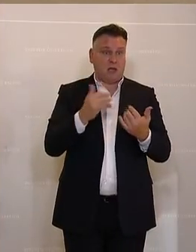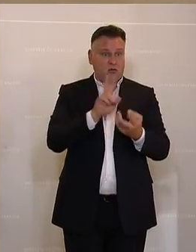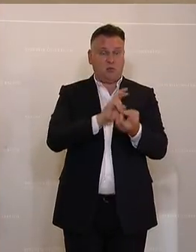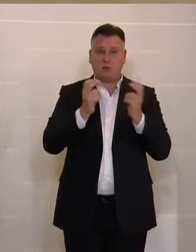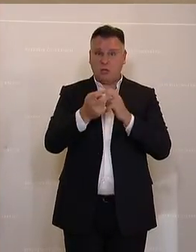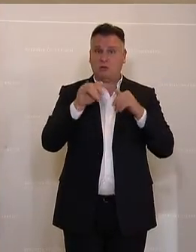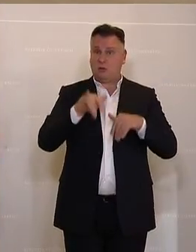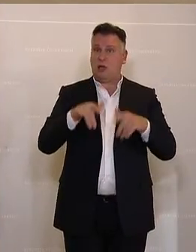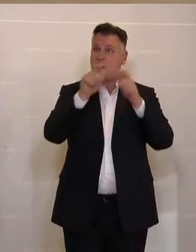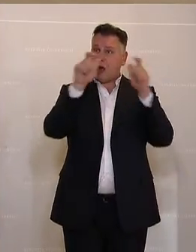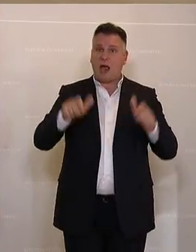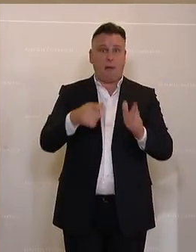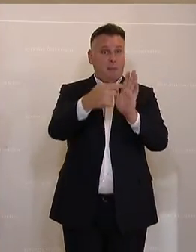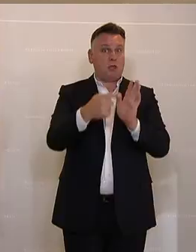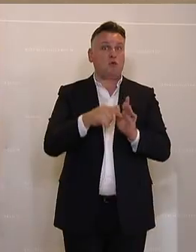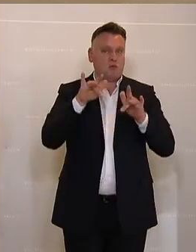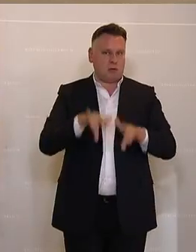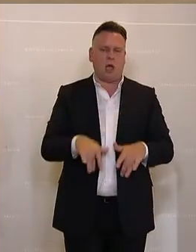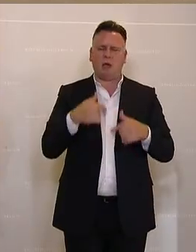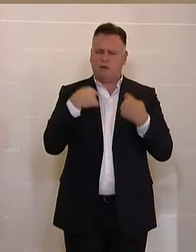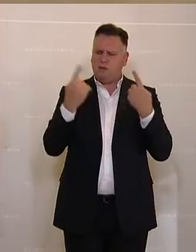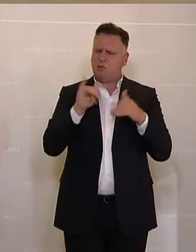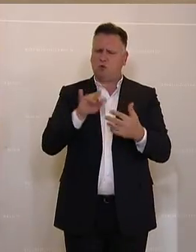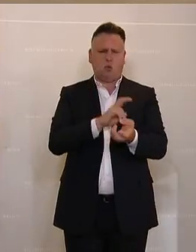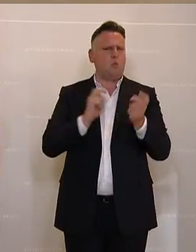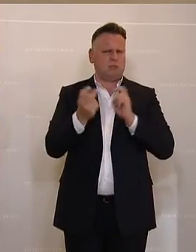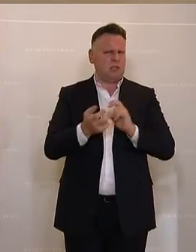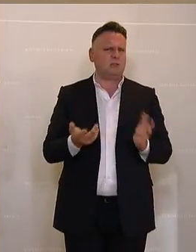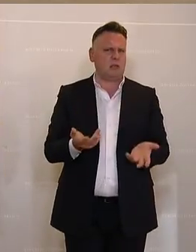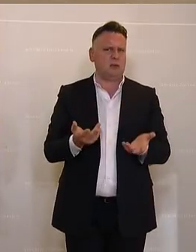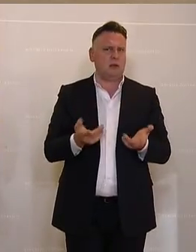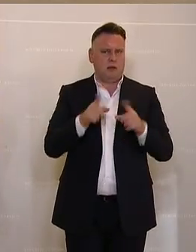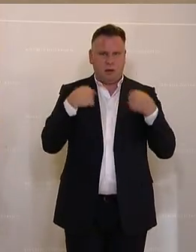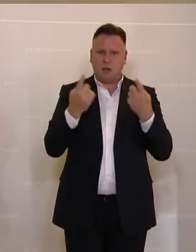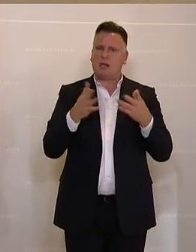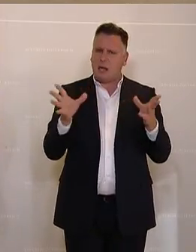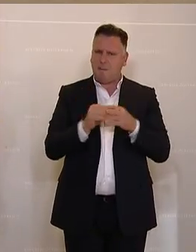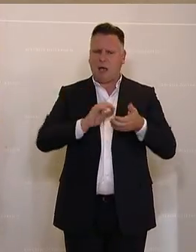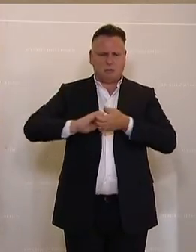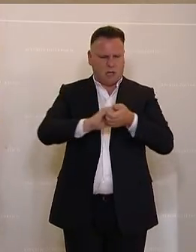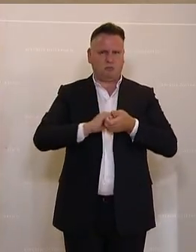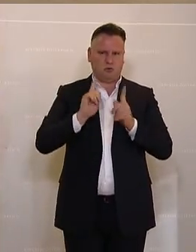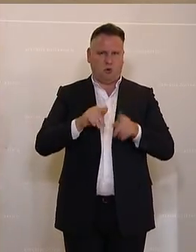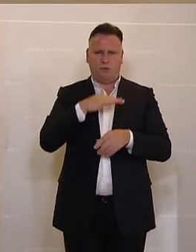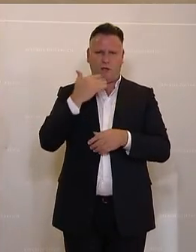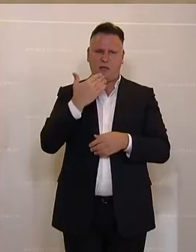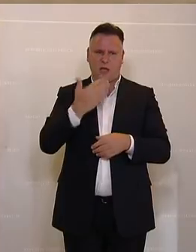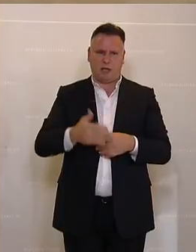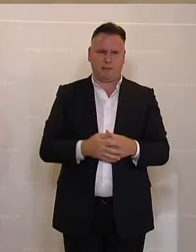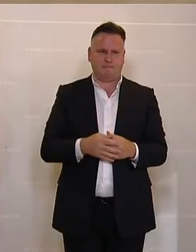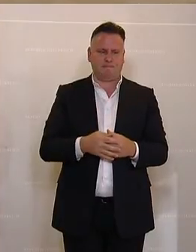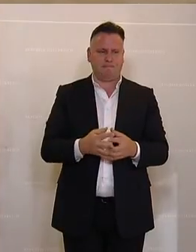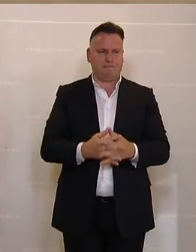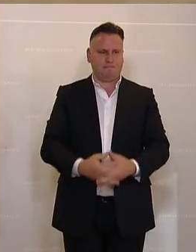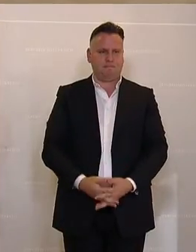Die Rahmenbedingungen sind da und wir müssen diese umsetzen. dabei, glaube ich, brauchen wir einen gemeinsamen Schulterschluss. Vielen Dank. Einen